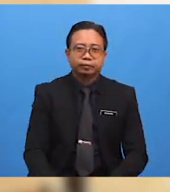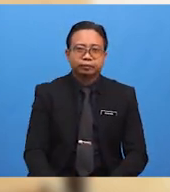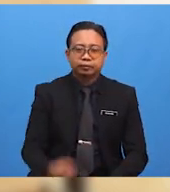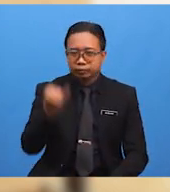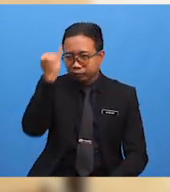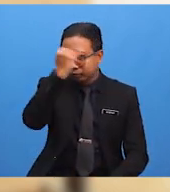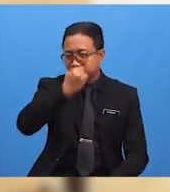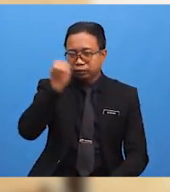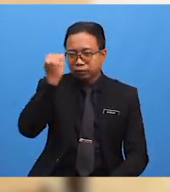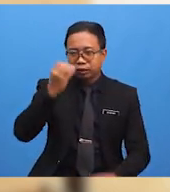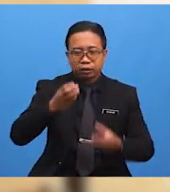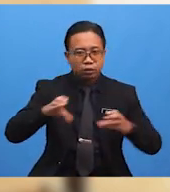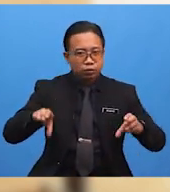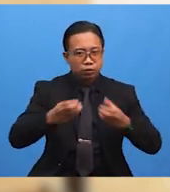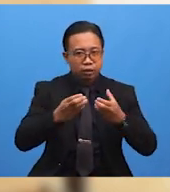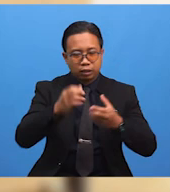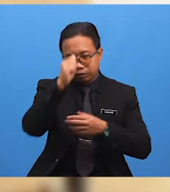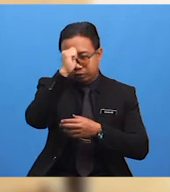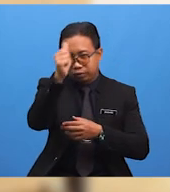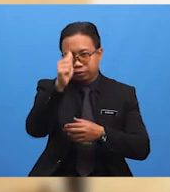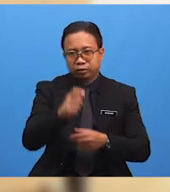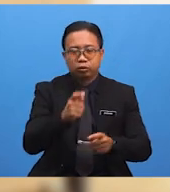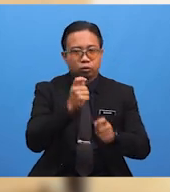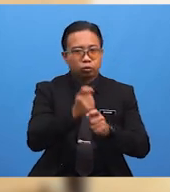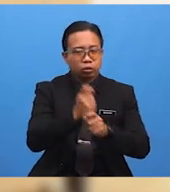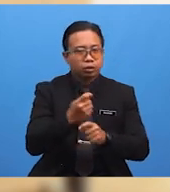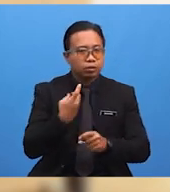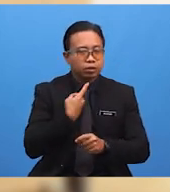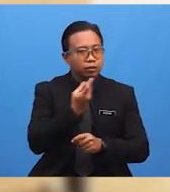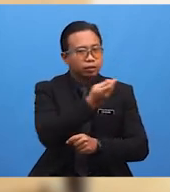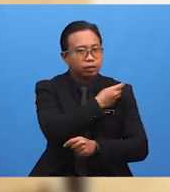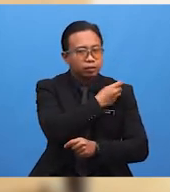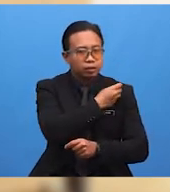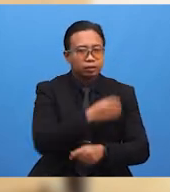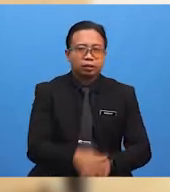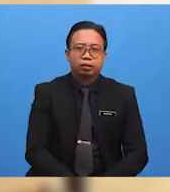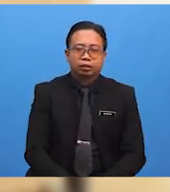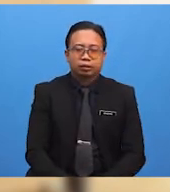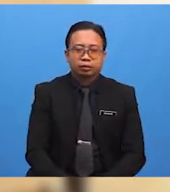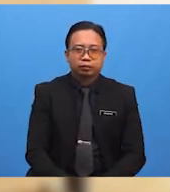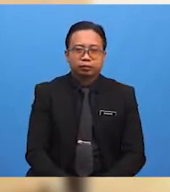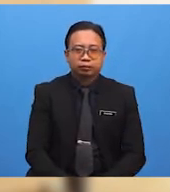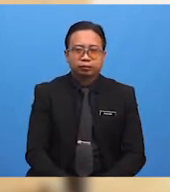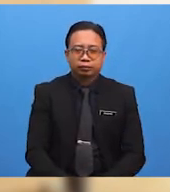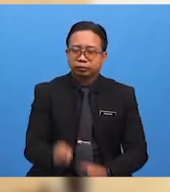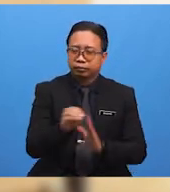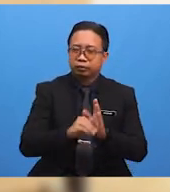Keindahan Ciptaannya Tugas Kita Sebagai Hamba Yang Patuh Ialah